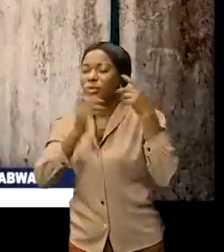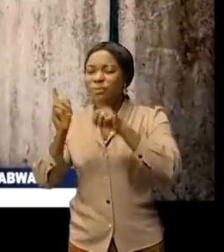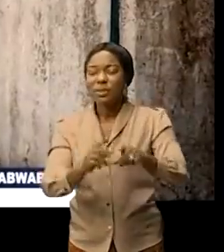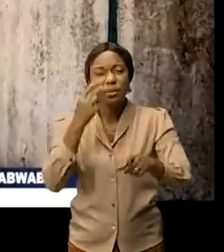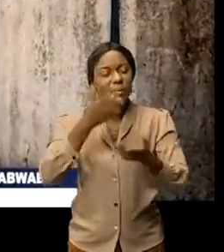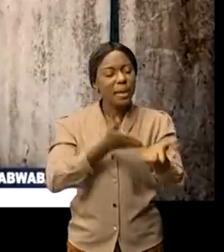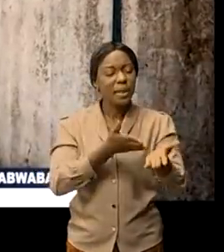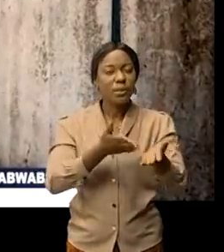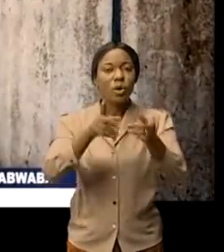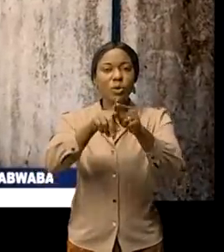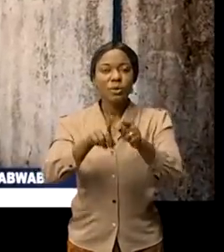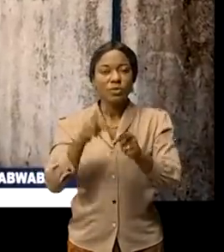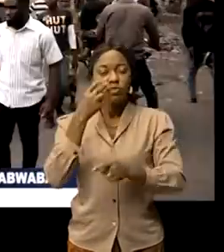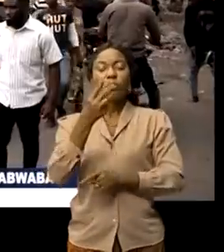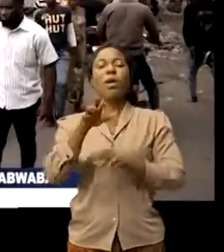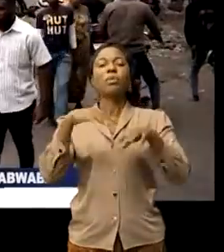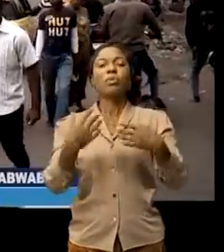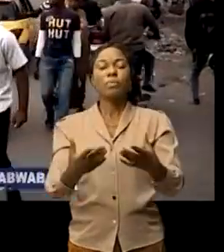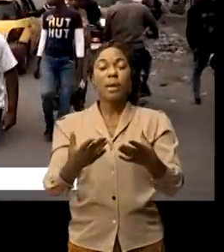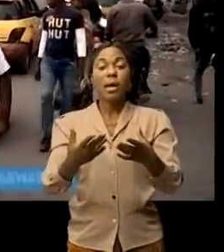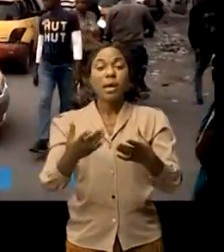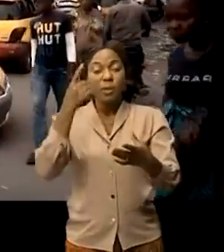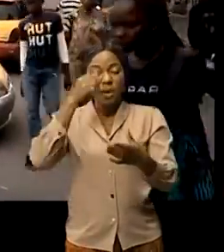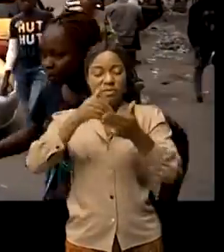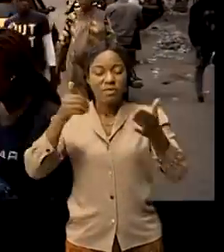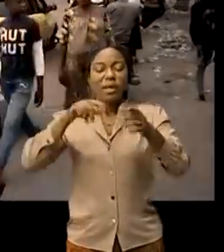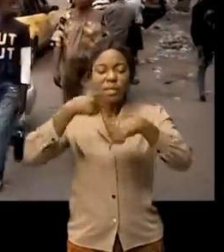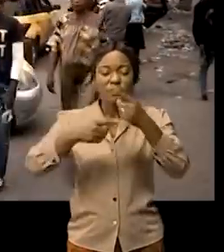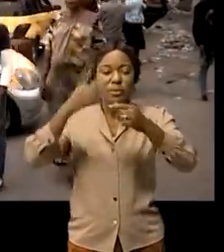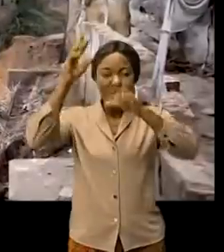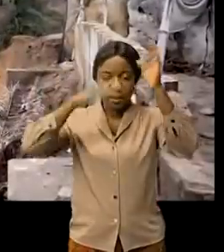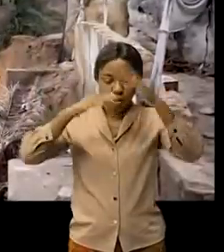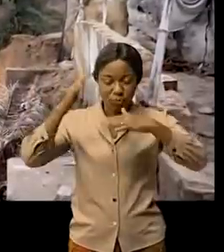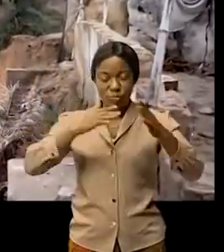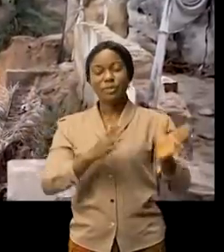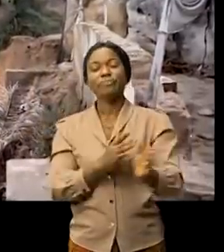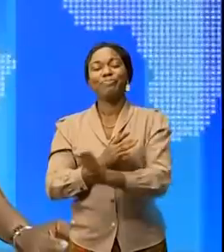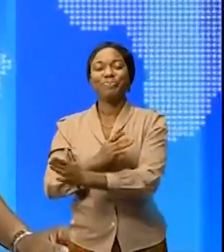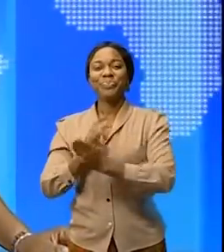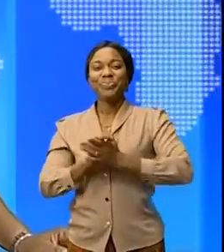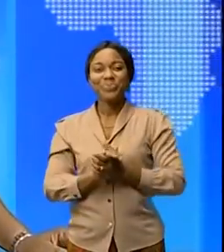Kinshasa à y jeter un regard attentif avant la reprise des pluies diluviennes